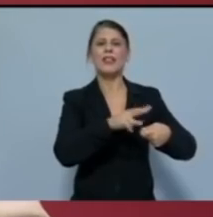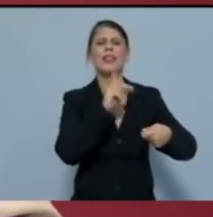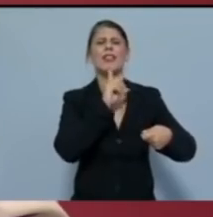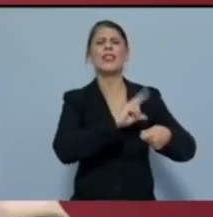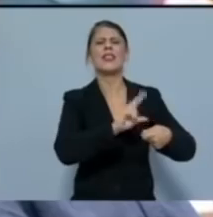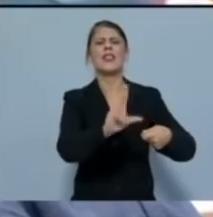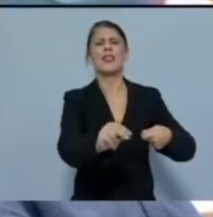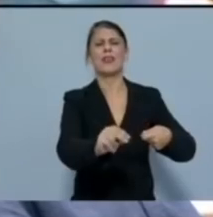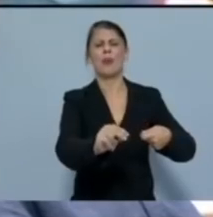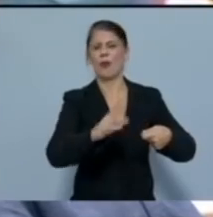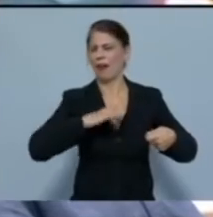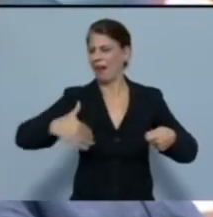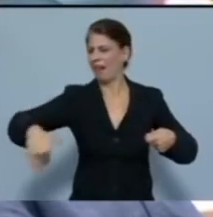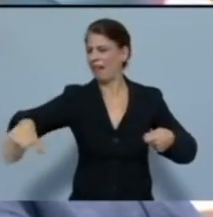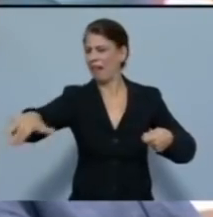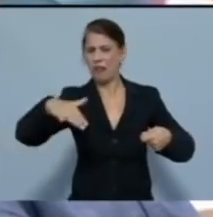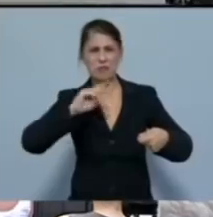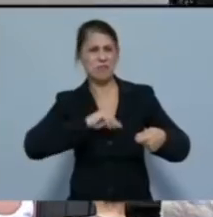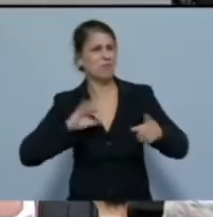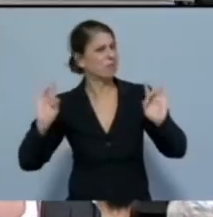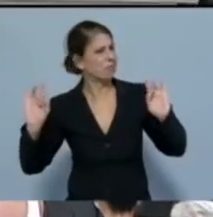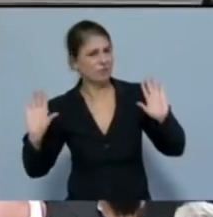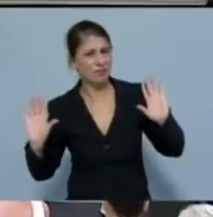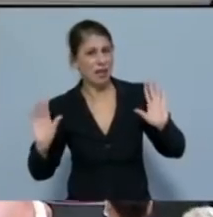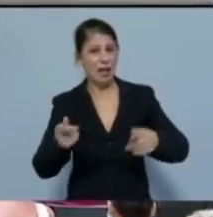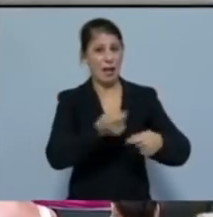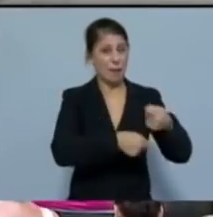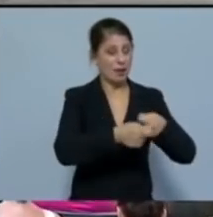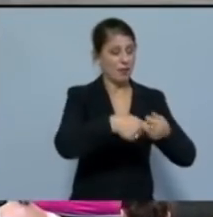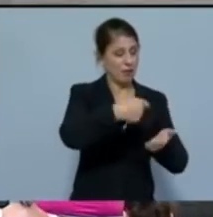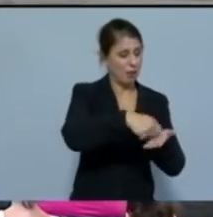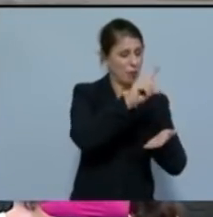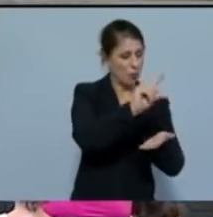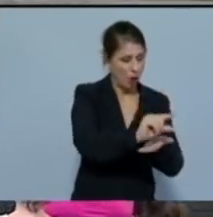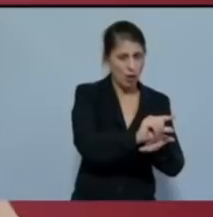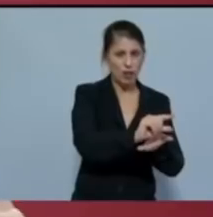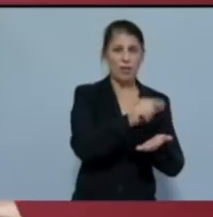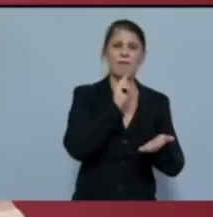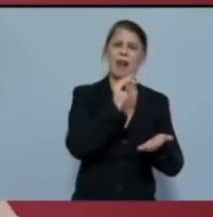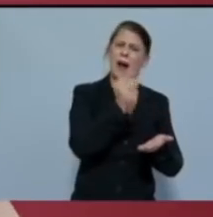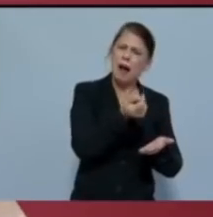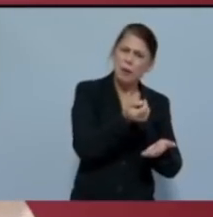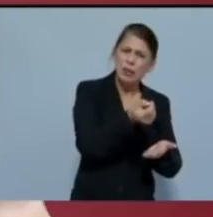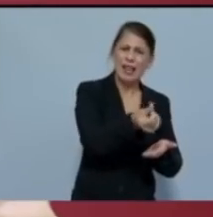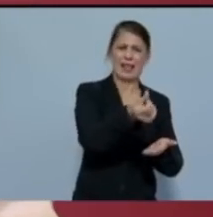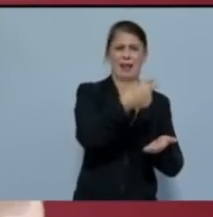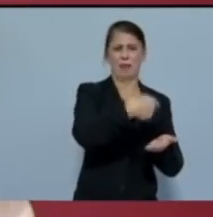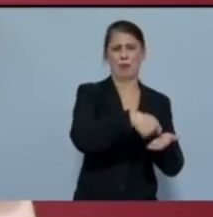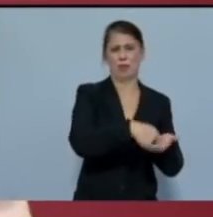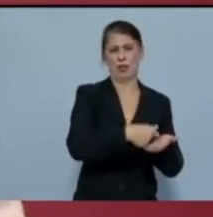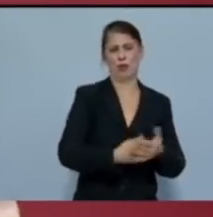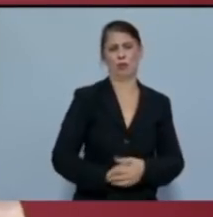ίδιου νομίσματος. Οι επιχειρήσεις θα πληρώνουν ακόμα λιγότερα από τα ήδη ελάχιστα που καταβάλουν για